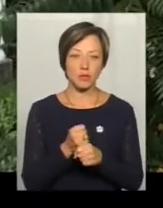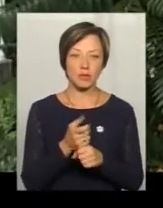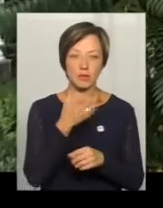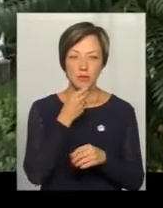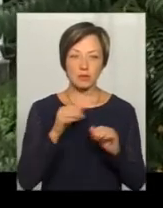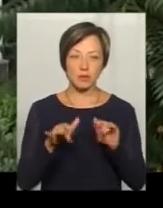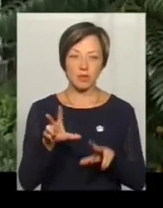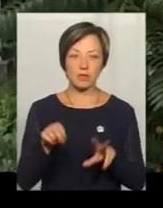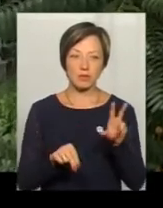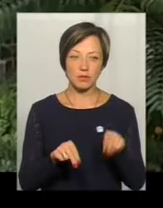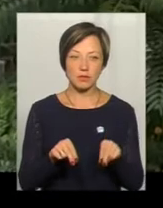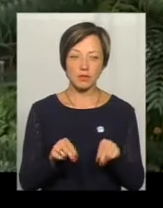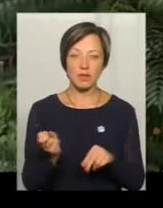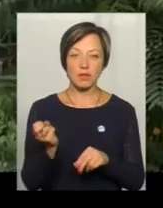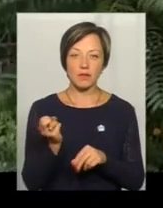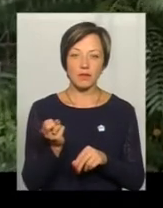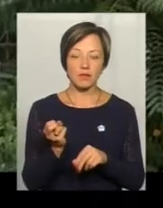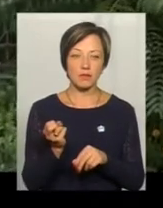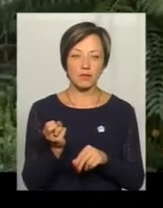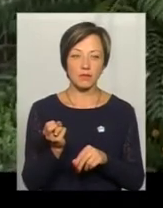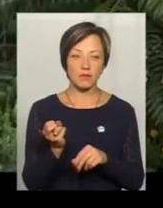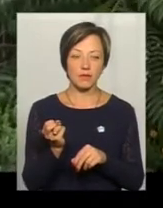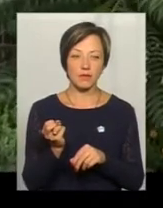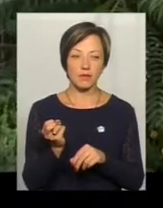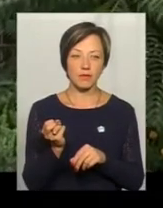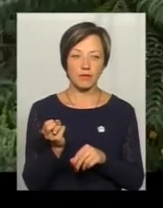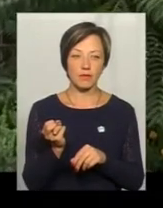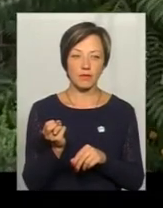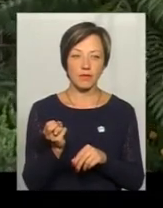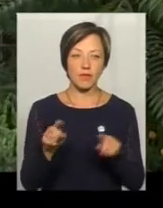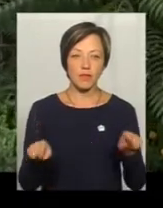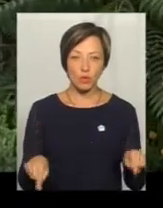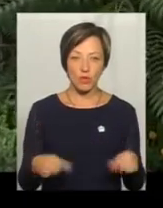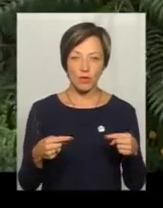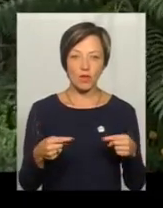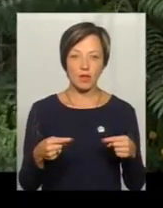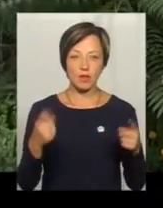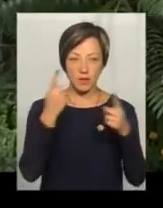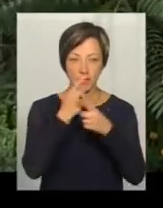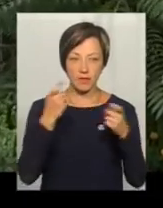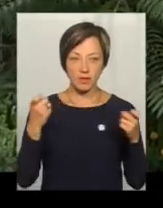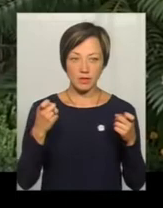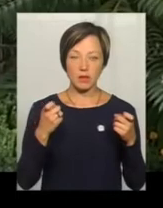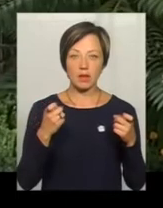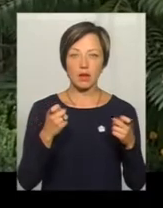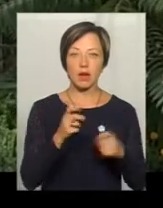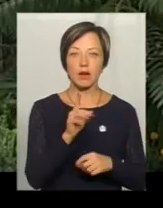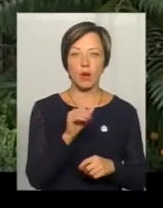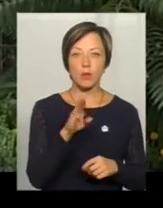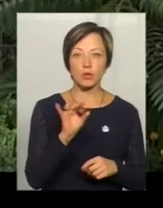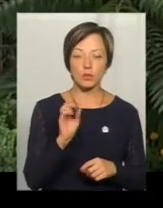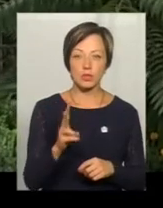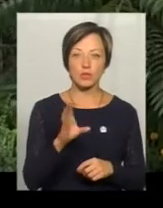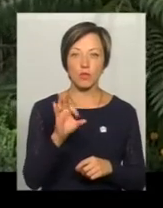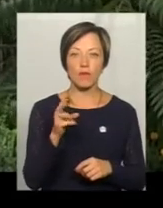гарну справу, я гадаю, викинули задання на п'ять. Тобто, відновили повністю ефір в Краматорській, Слов'янській,